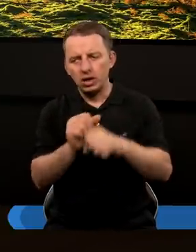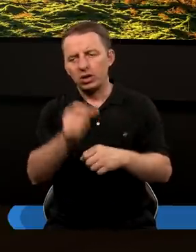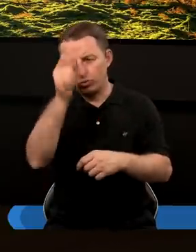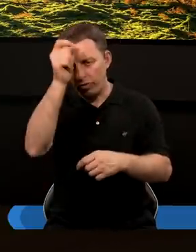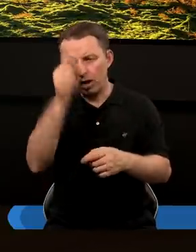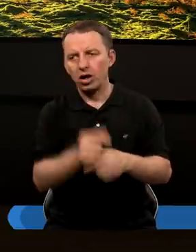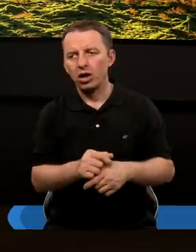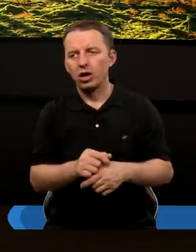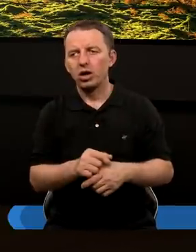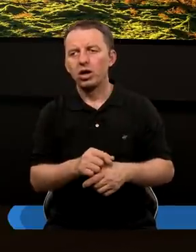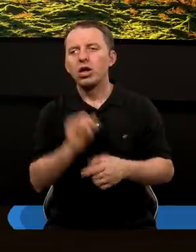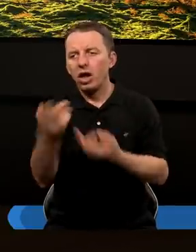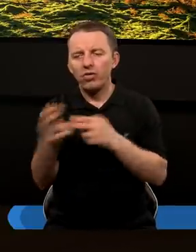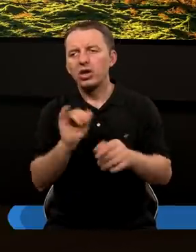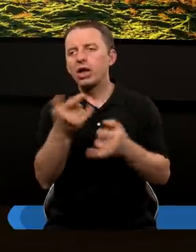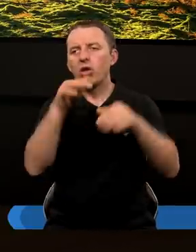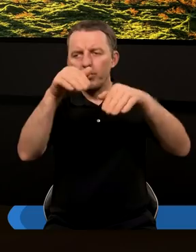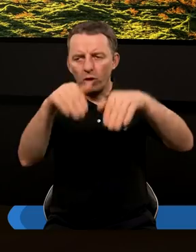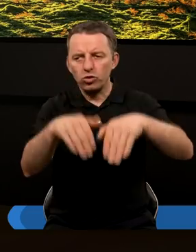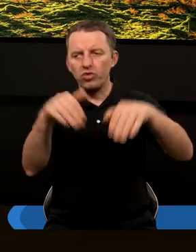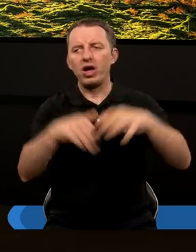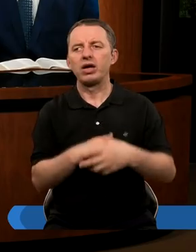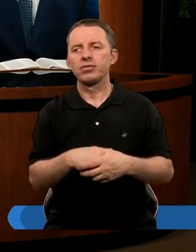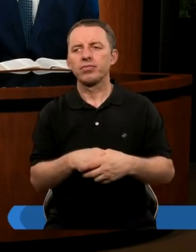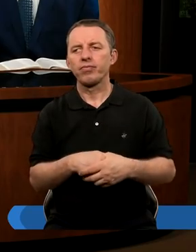człowiekiem nienawróconym. Jak to możliwe?